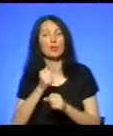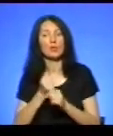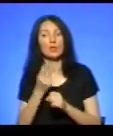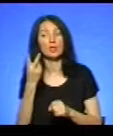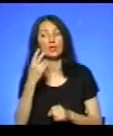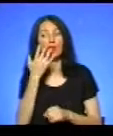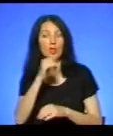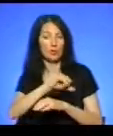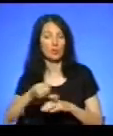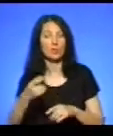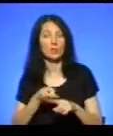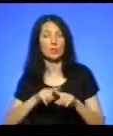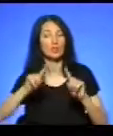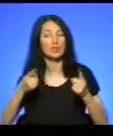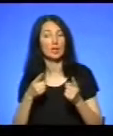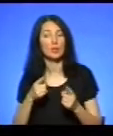поліцейські.